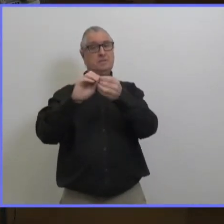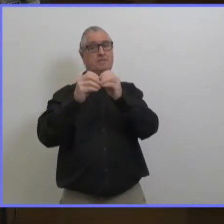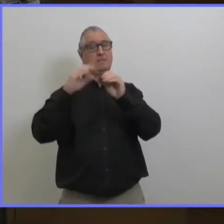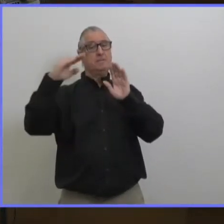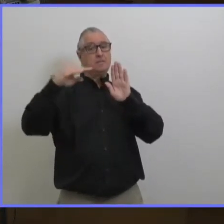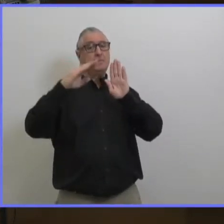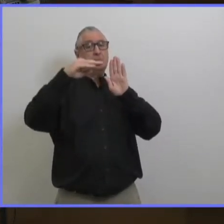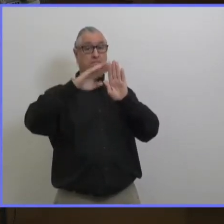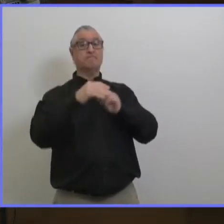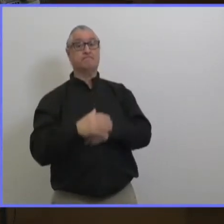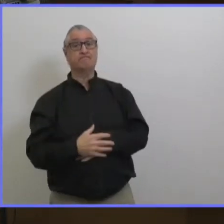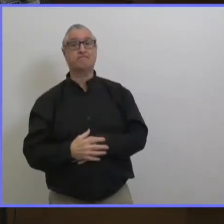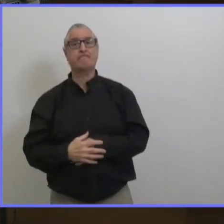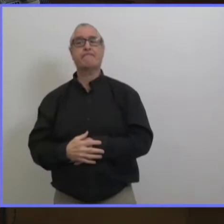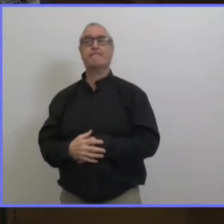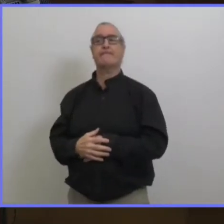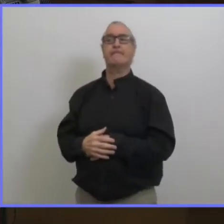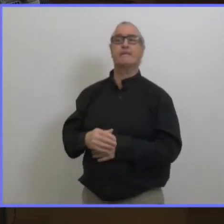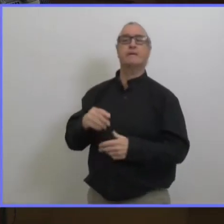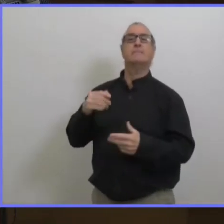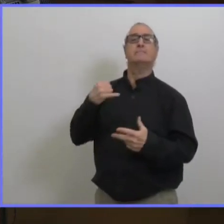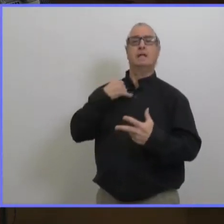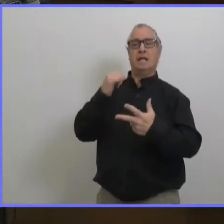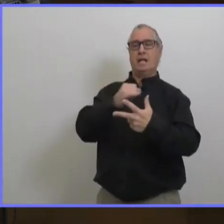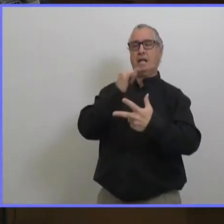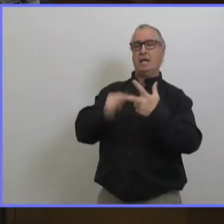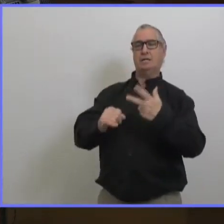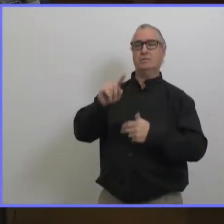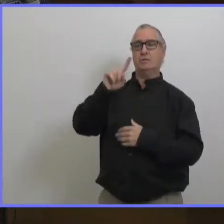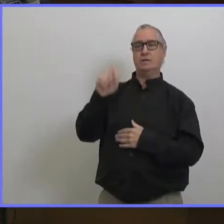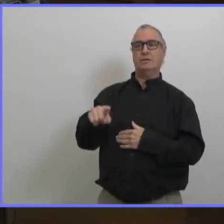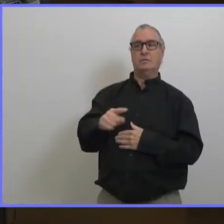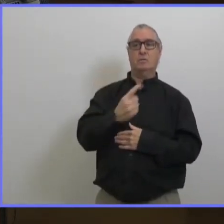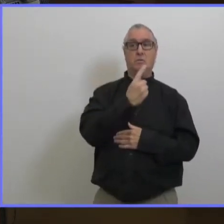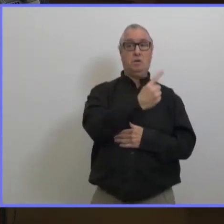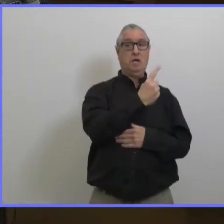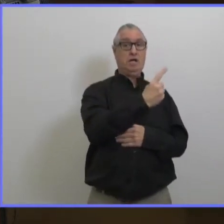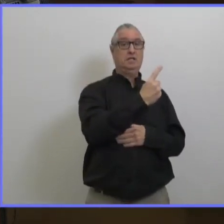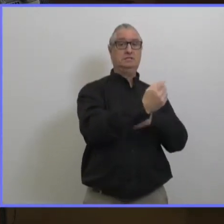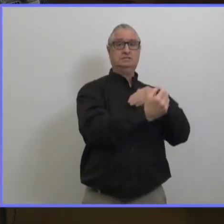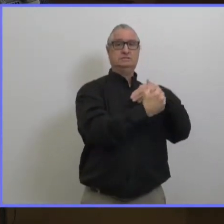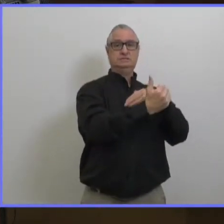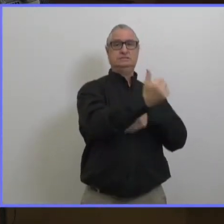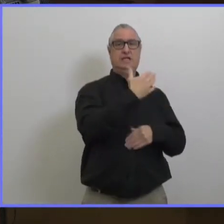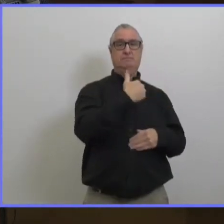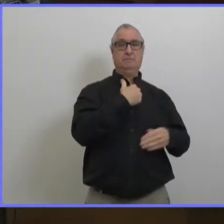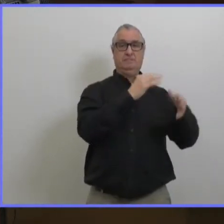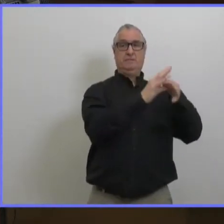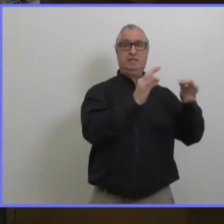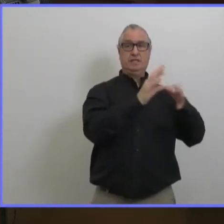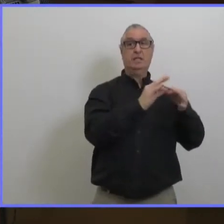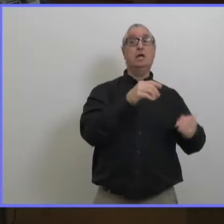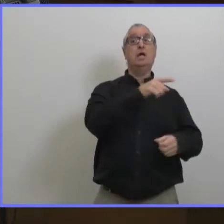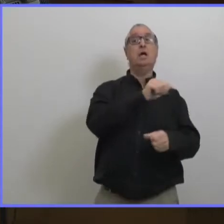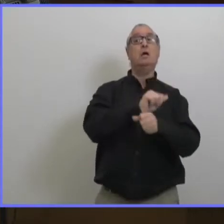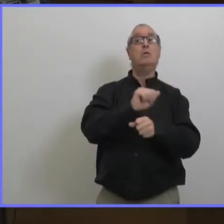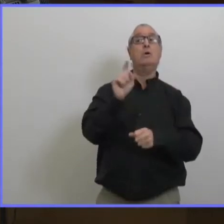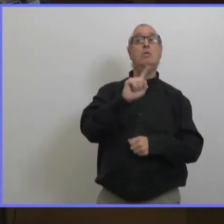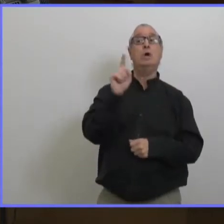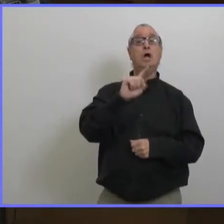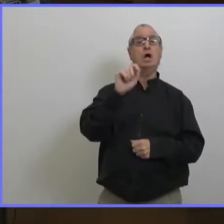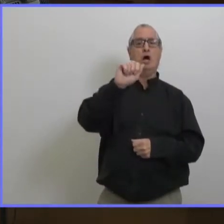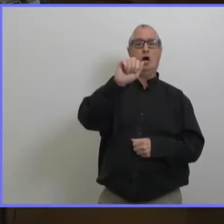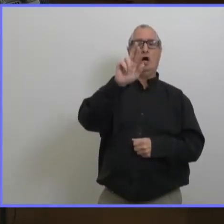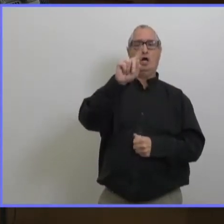c'est une question d'un lecteur c'est un lecteur qui a un studio d'art dans la